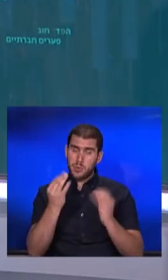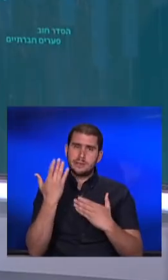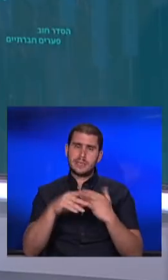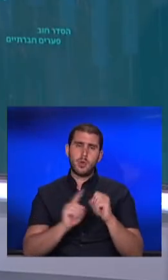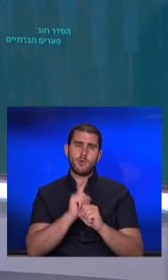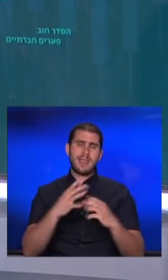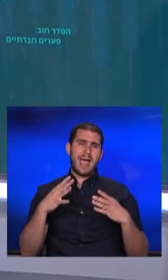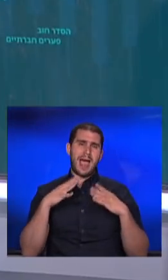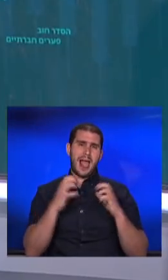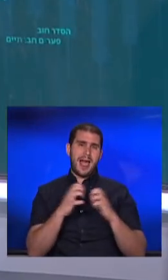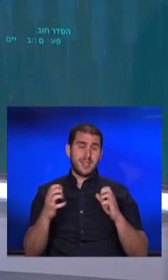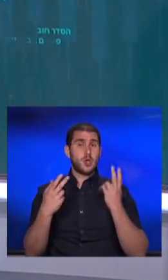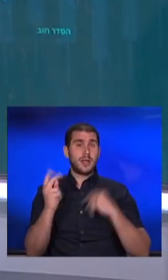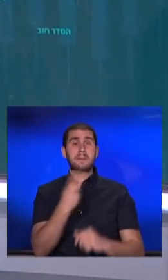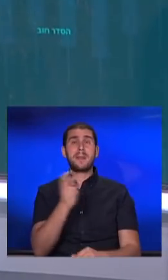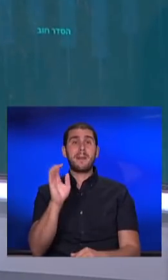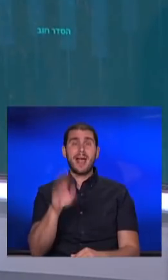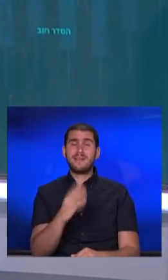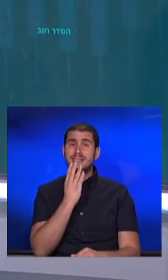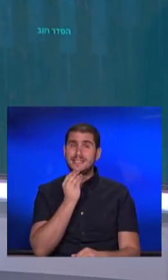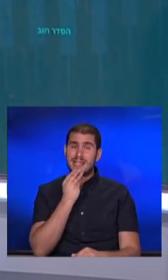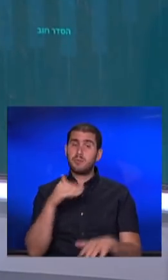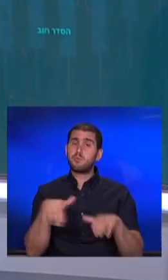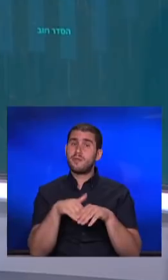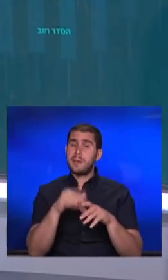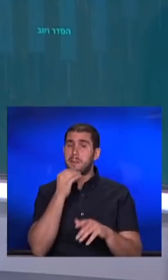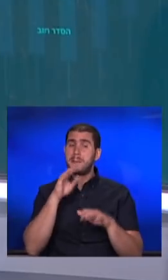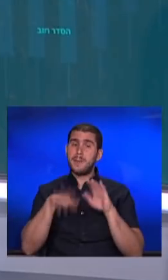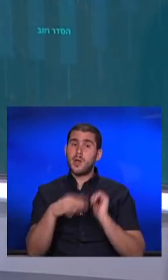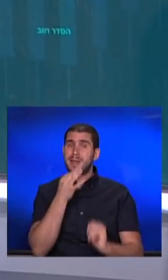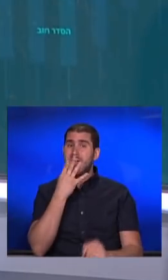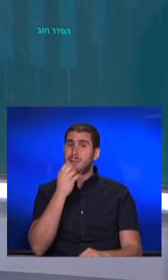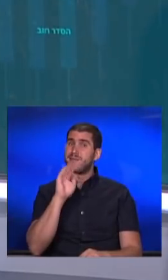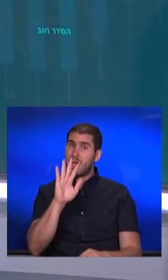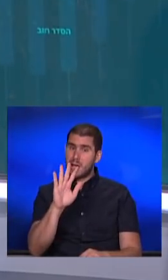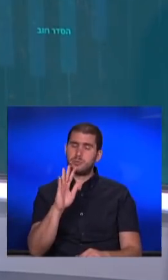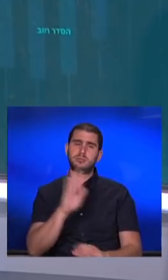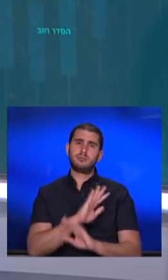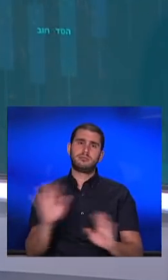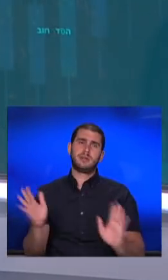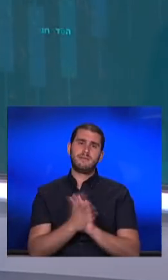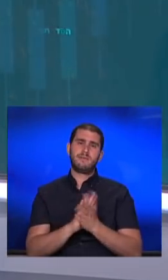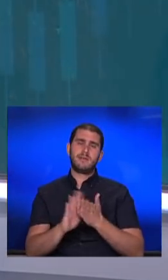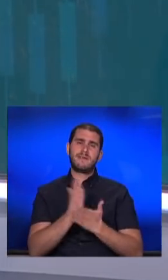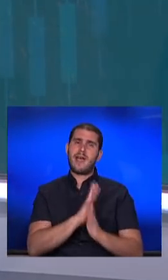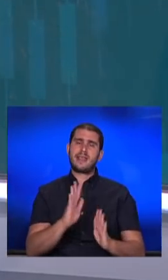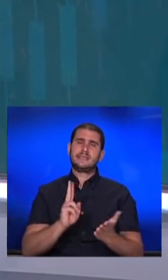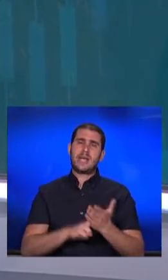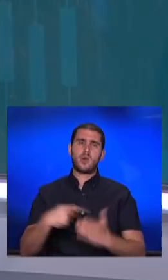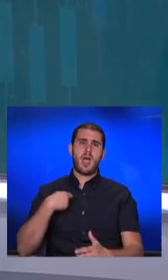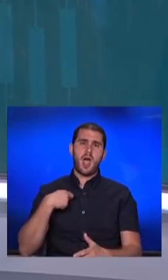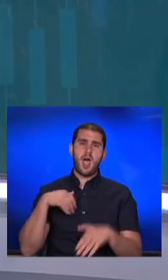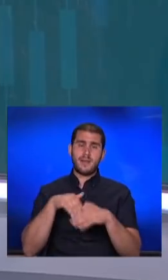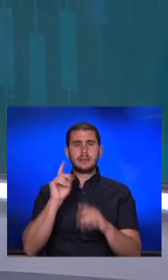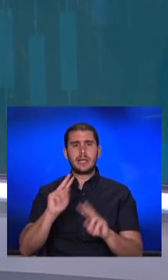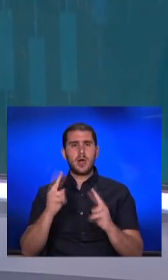החלט, ויותר מ-200 אלף ישראלים מובטלים בני פחות מ-45 יפסיקו להיות זכאים לדמי הבטלה, והצטרכו למצוא